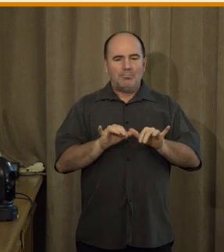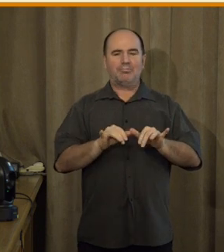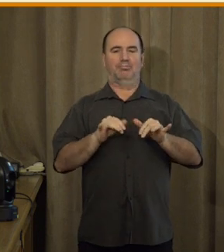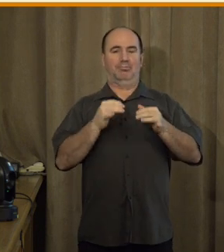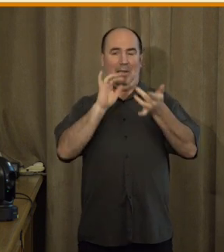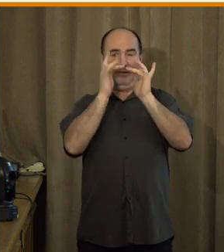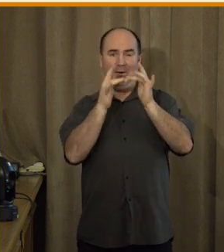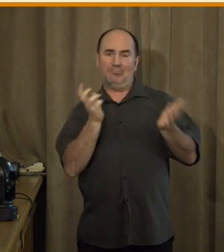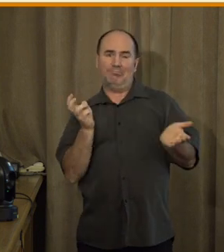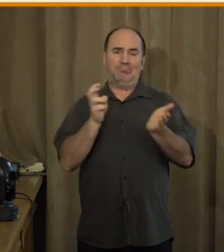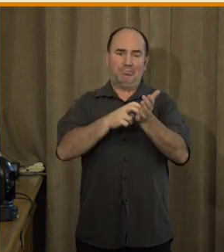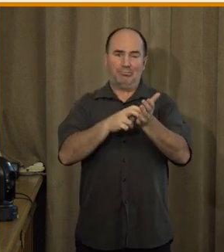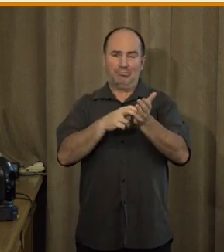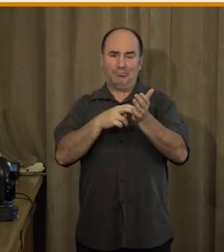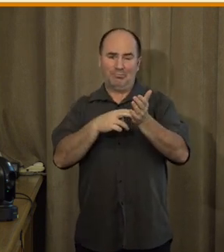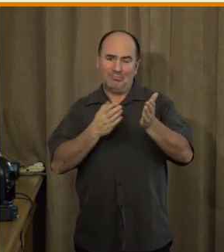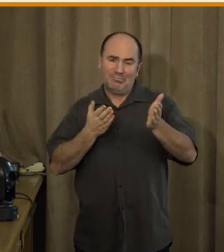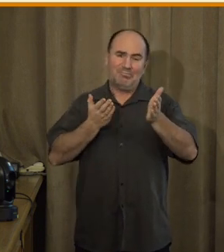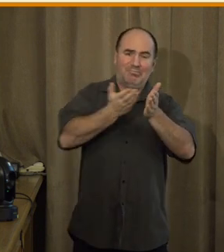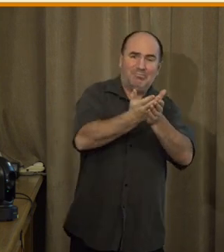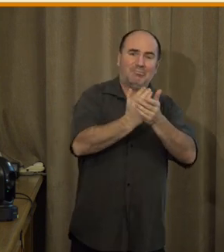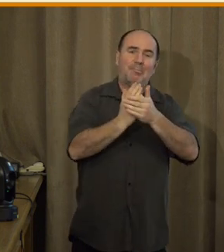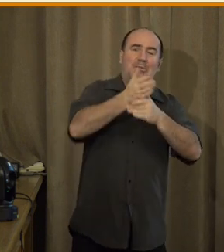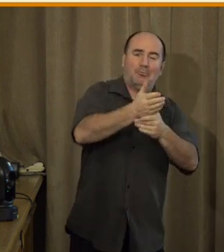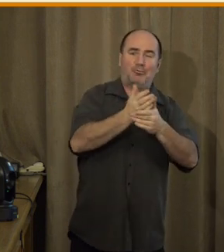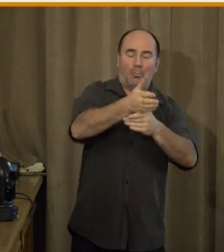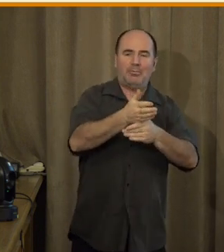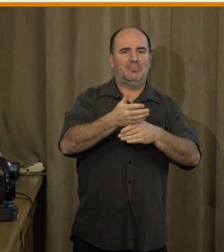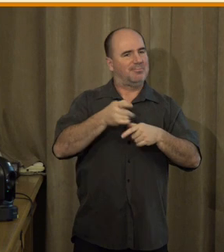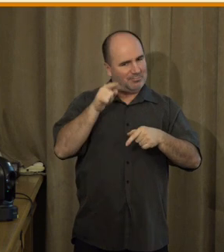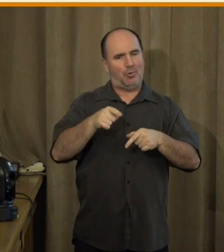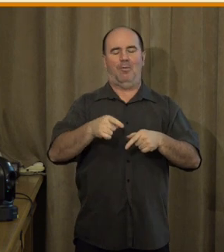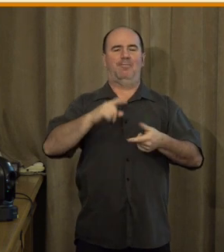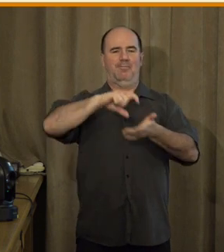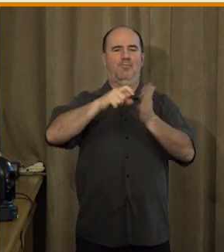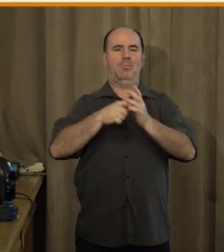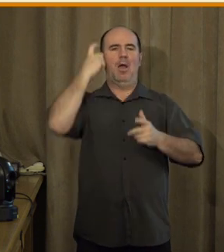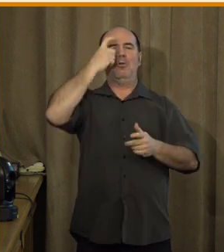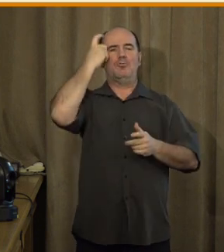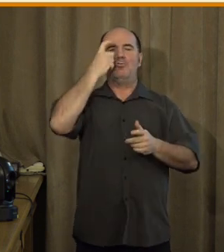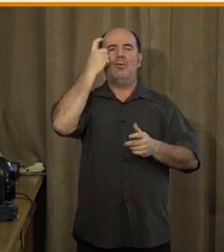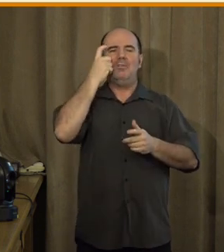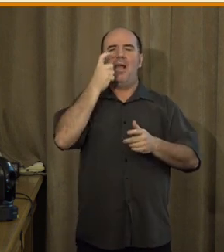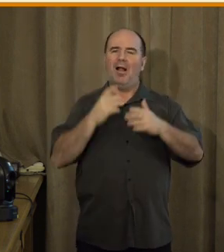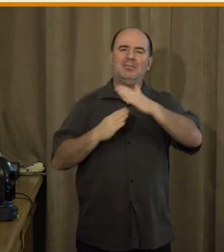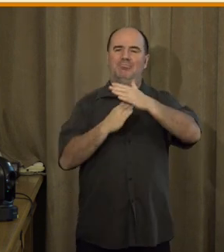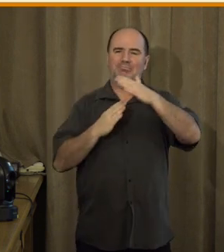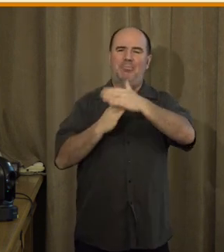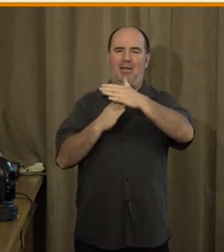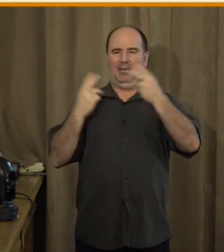digitálním vyloučením, je další formou sociálního znevýhodněný. Vlastně je to taková forma